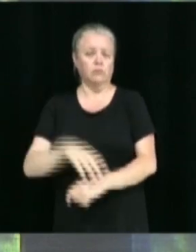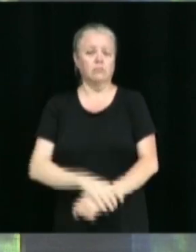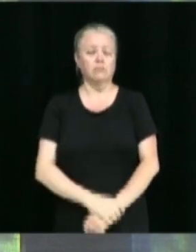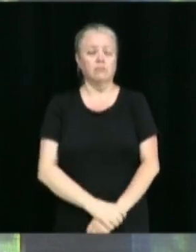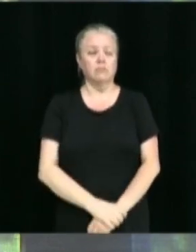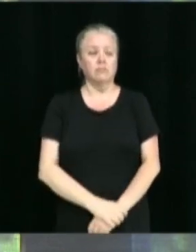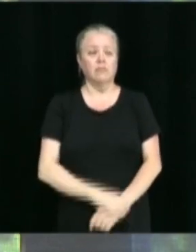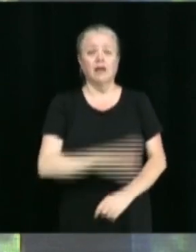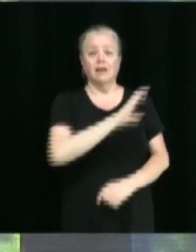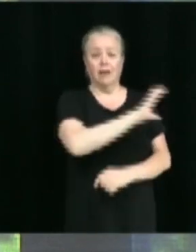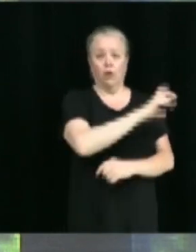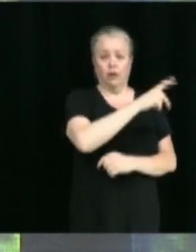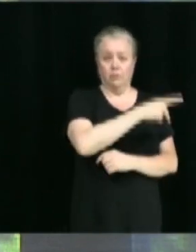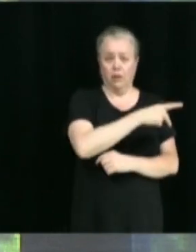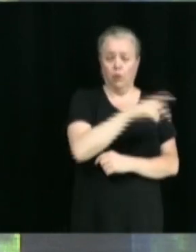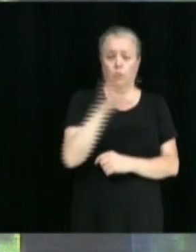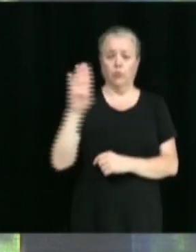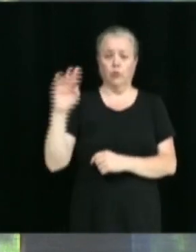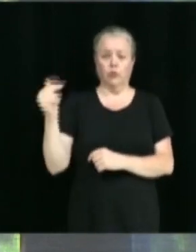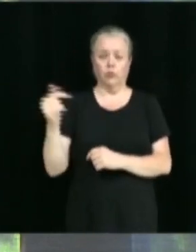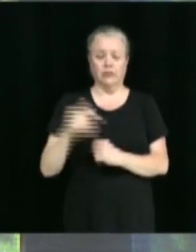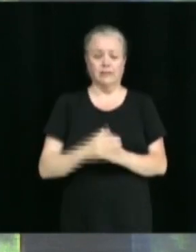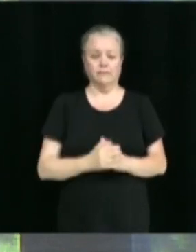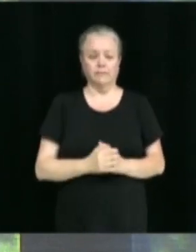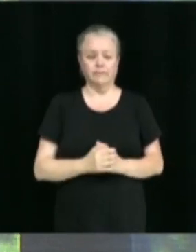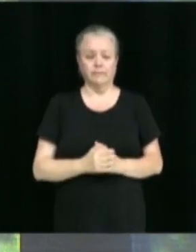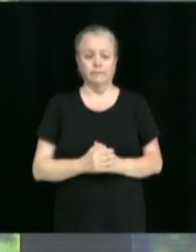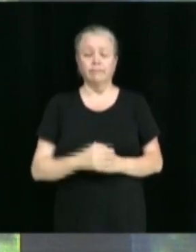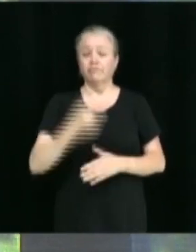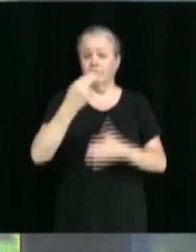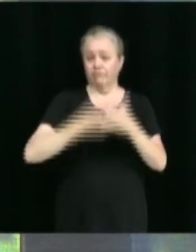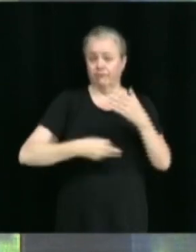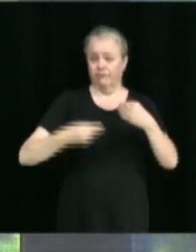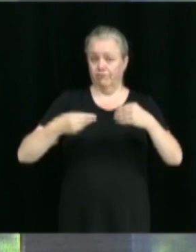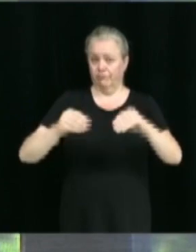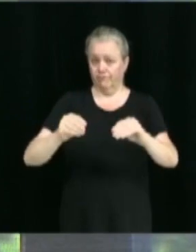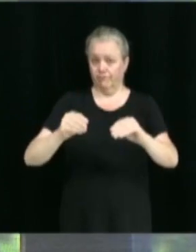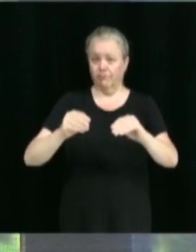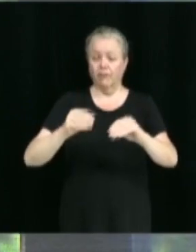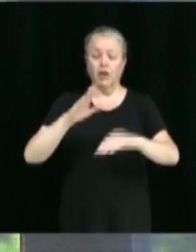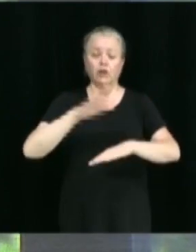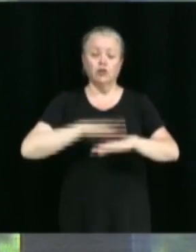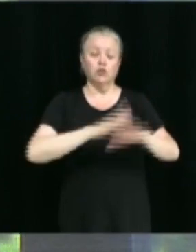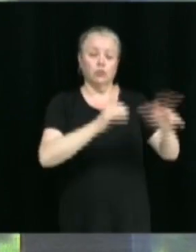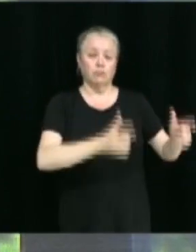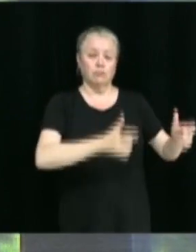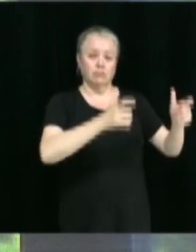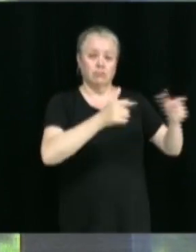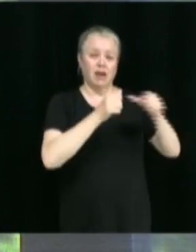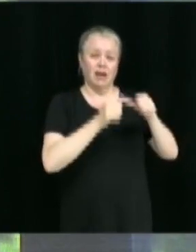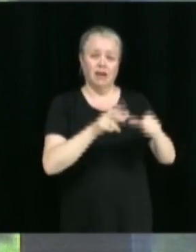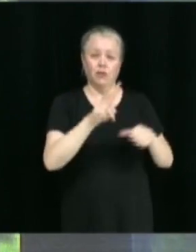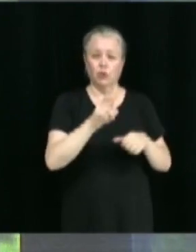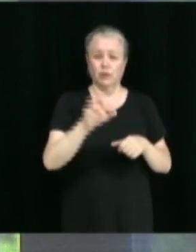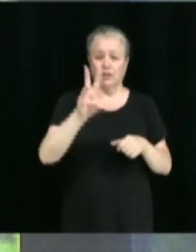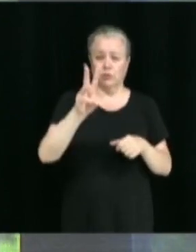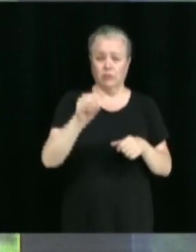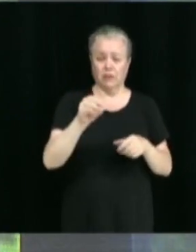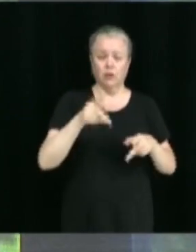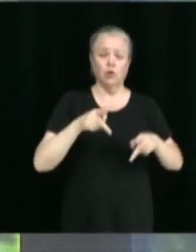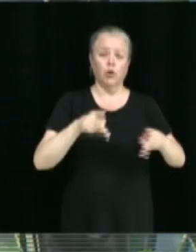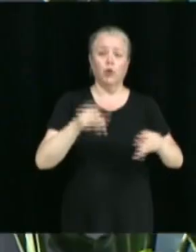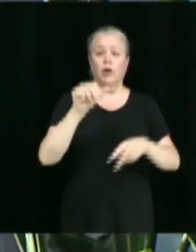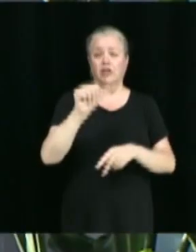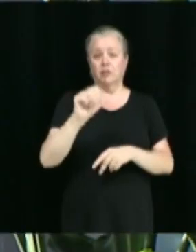Caroline Pilon, Benoît Gauthier. Acte de vente à intervenir concernant l'immeuble situé au 260 rue Archival-Cemble.